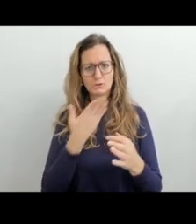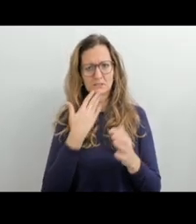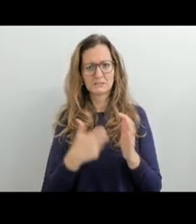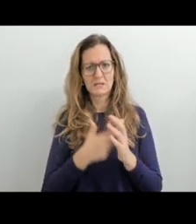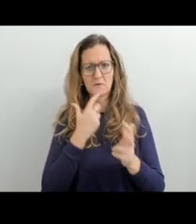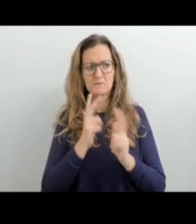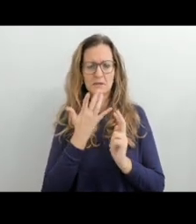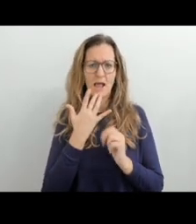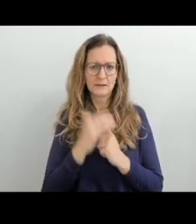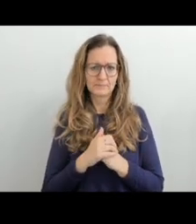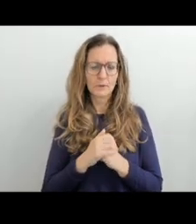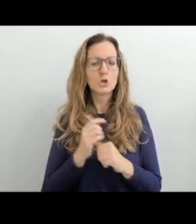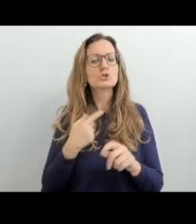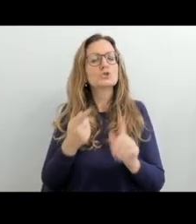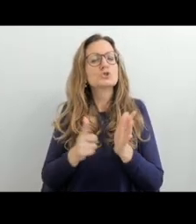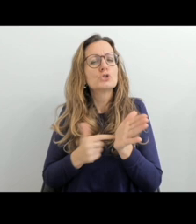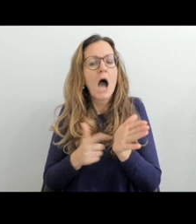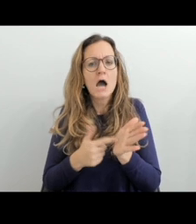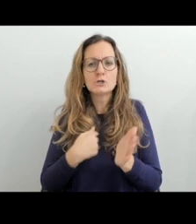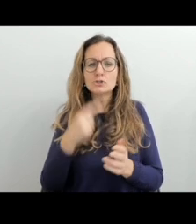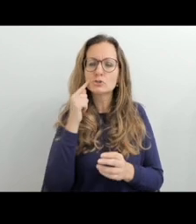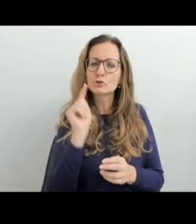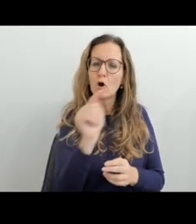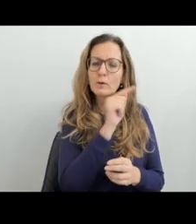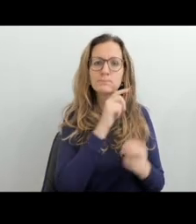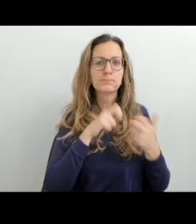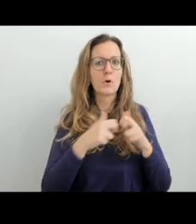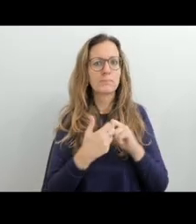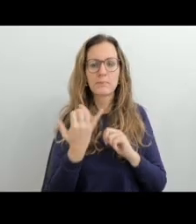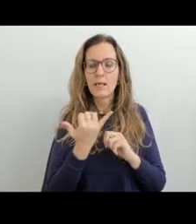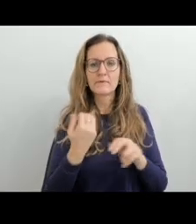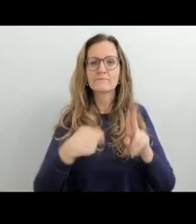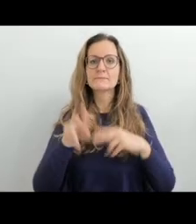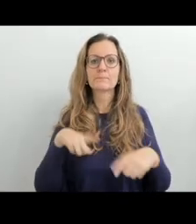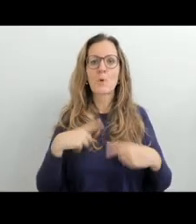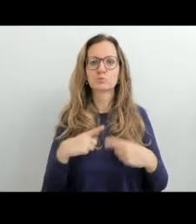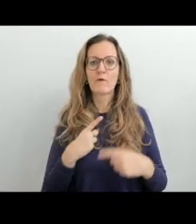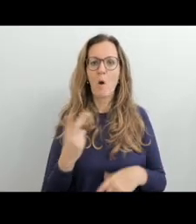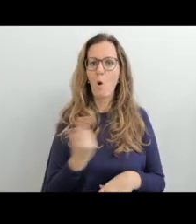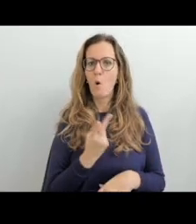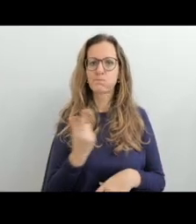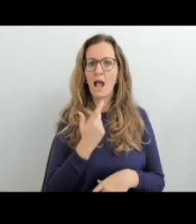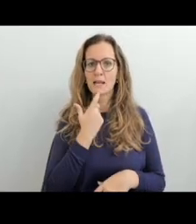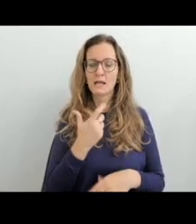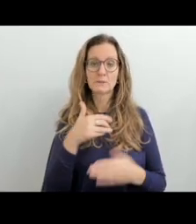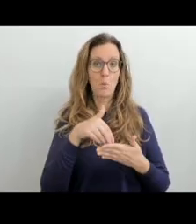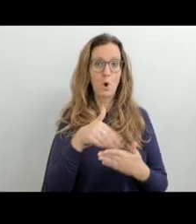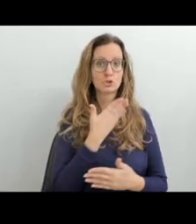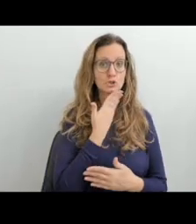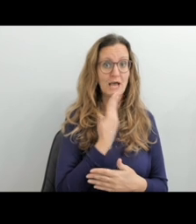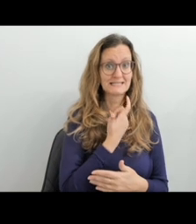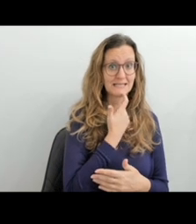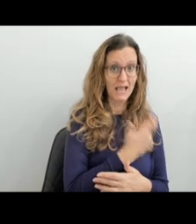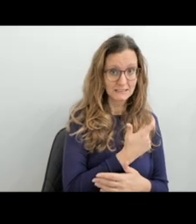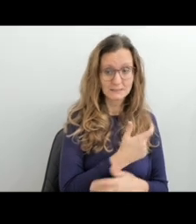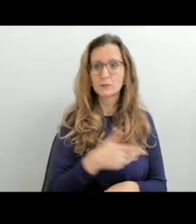možné se dozvědět, jakými způsoby se dá výsledky tohoto předmětu testovat. Velmi často se